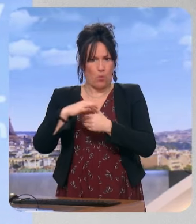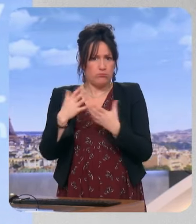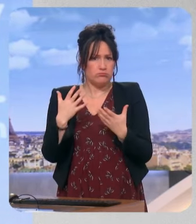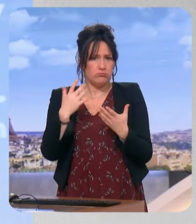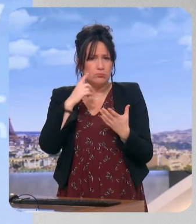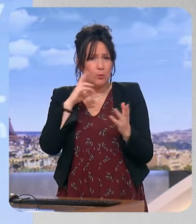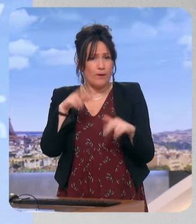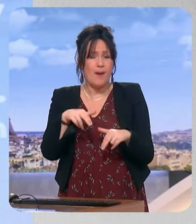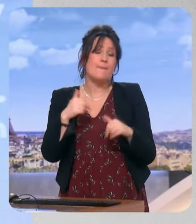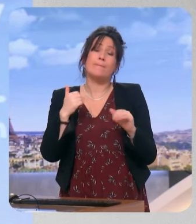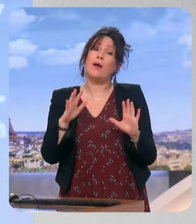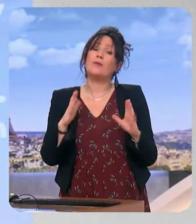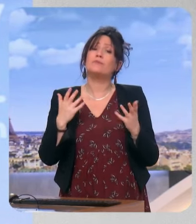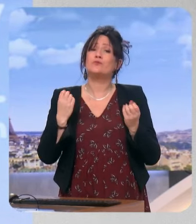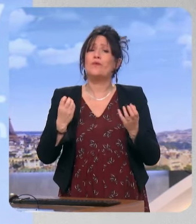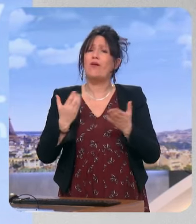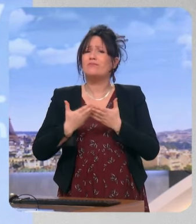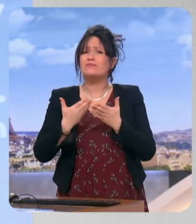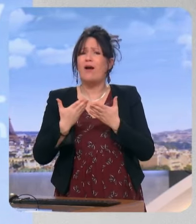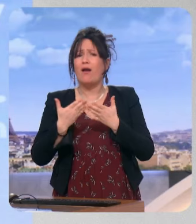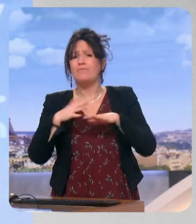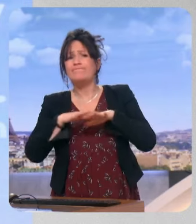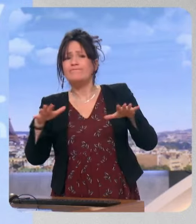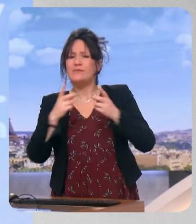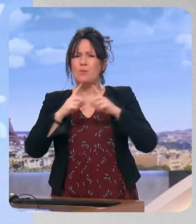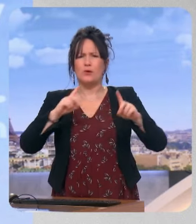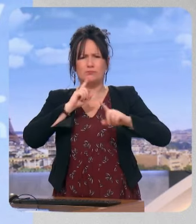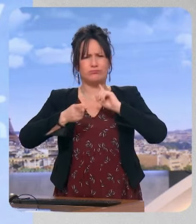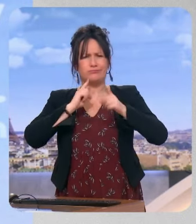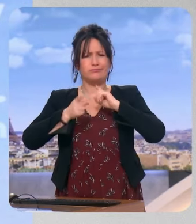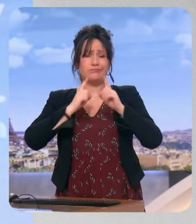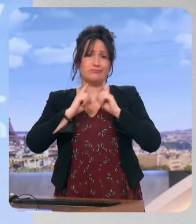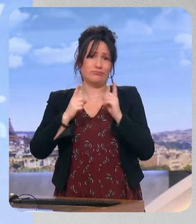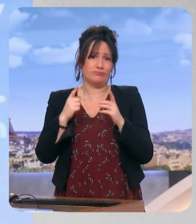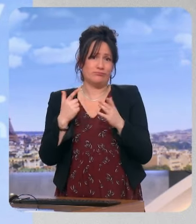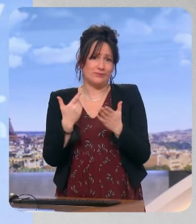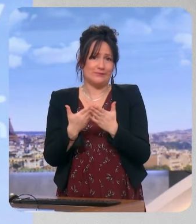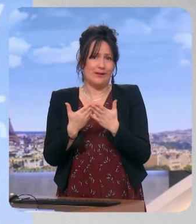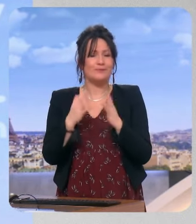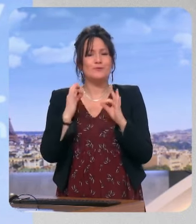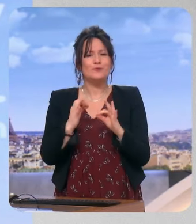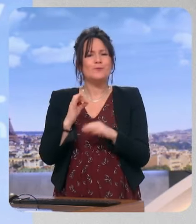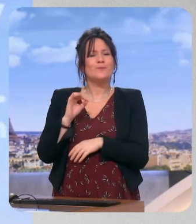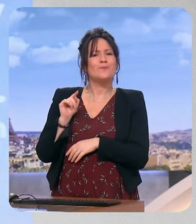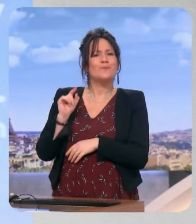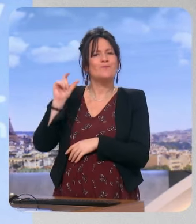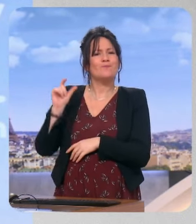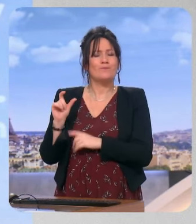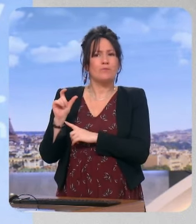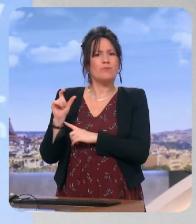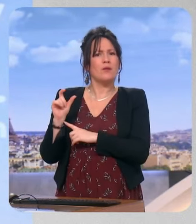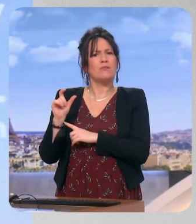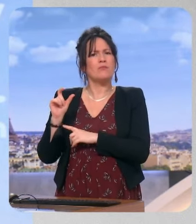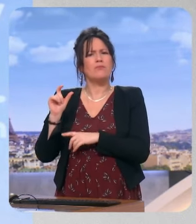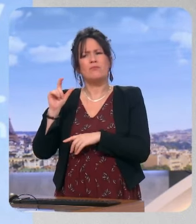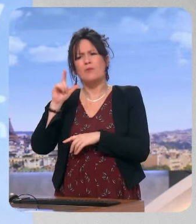constater. Mais c'est ce qui se passe souvent dans les démocraties autoritaires, comme l'a défini Emmanuel Todd en parlant de la Russie.